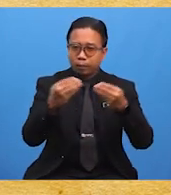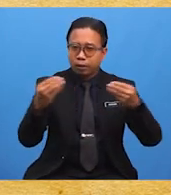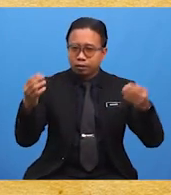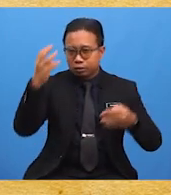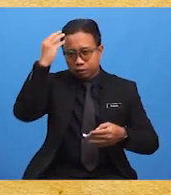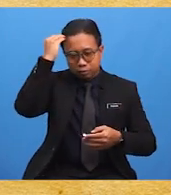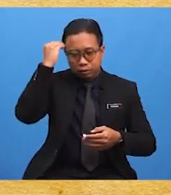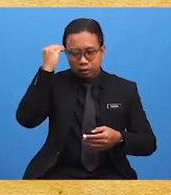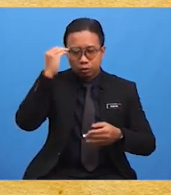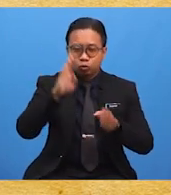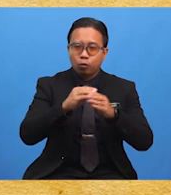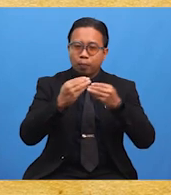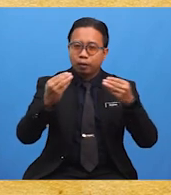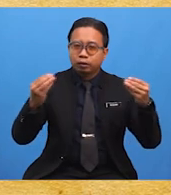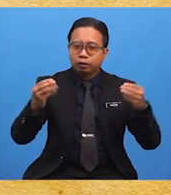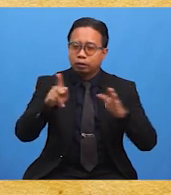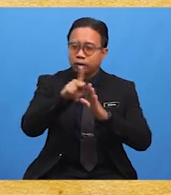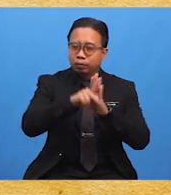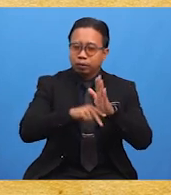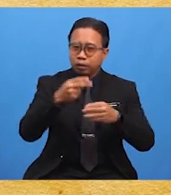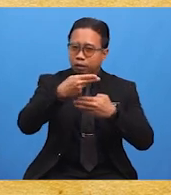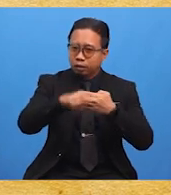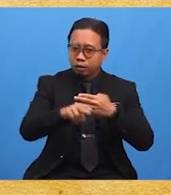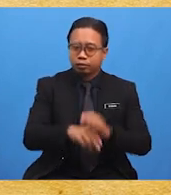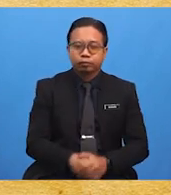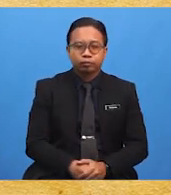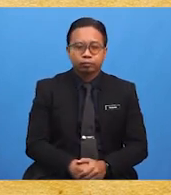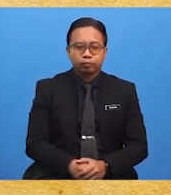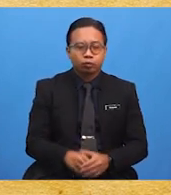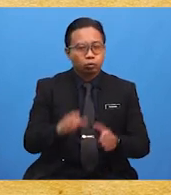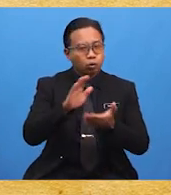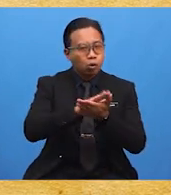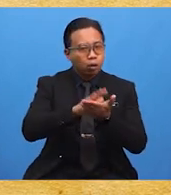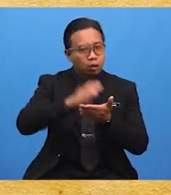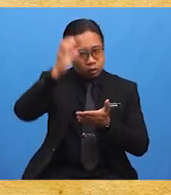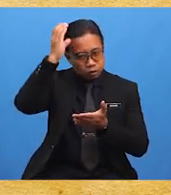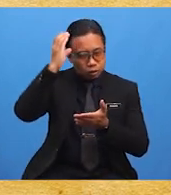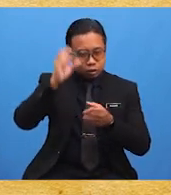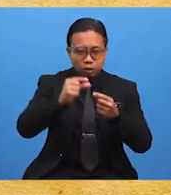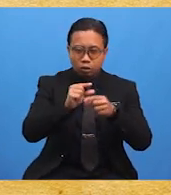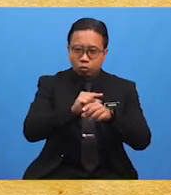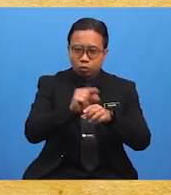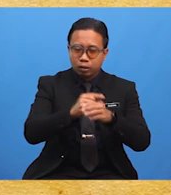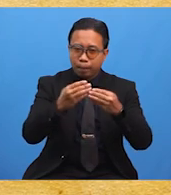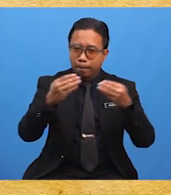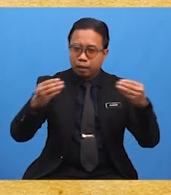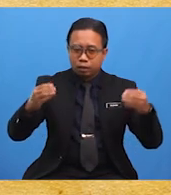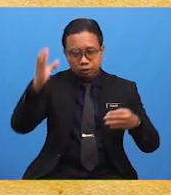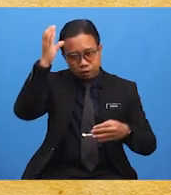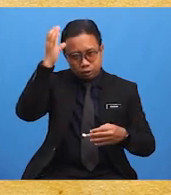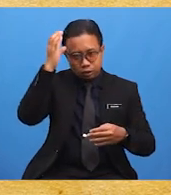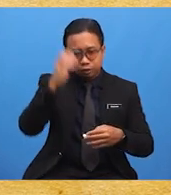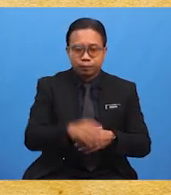Melayu sebagai bahasa pengantar. Sekolah vernakula Cina menggunakan bahasa Cina dan sekolah